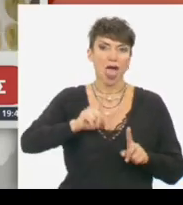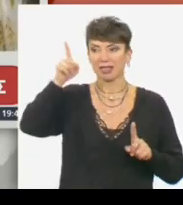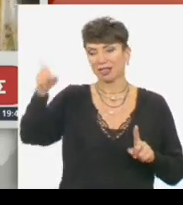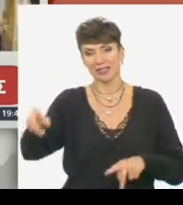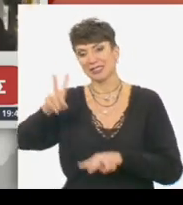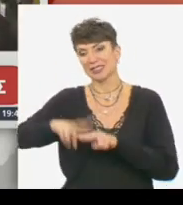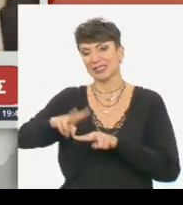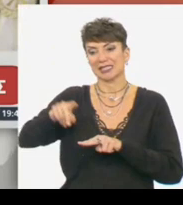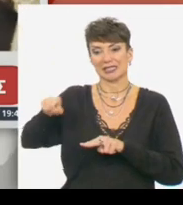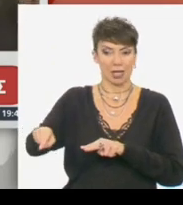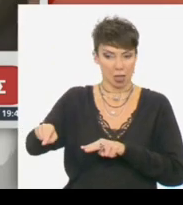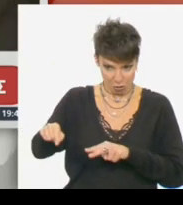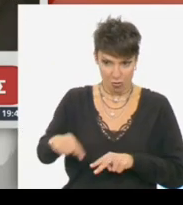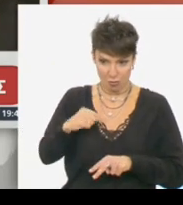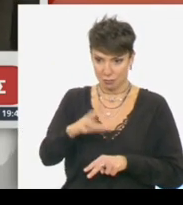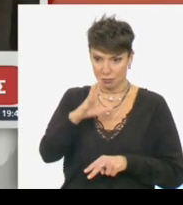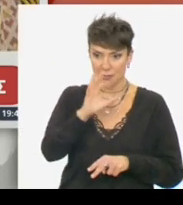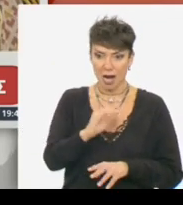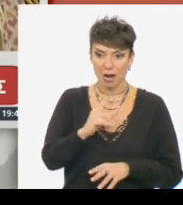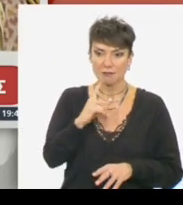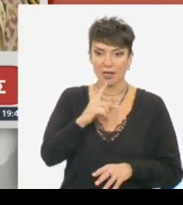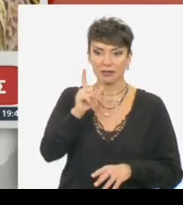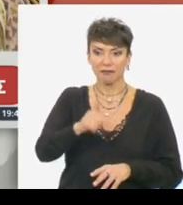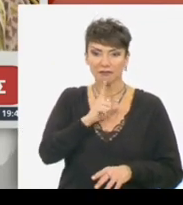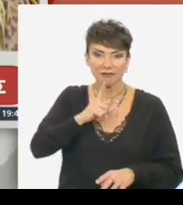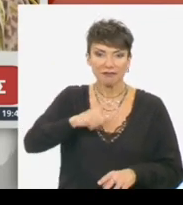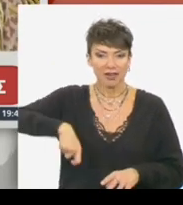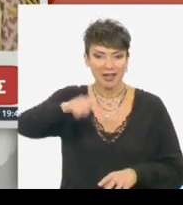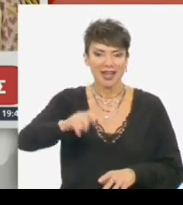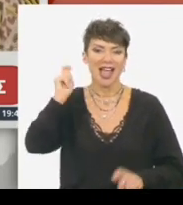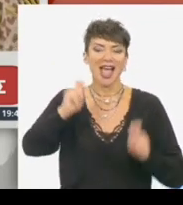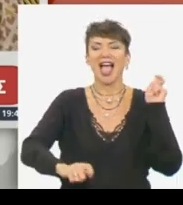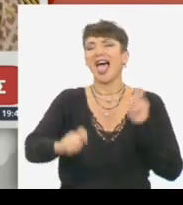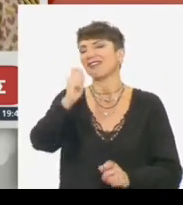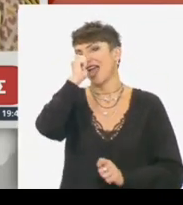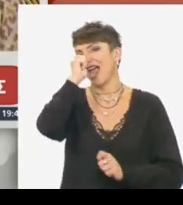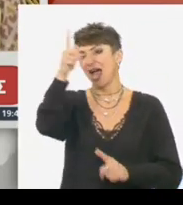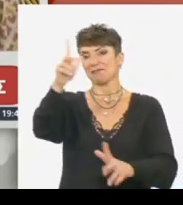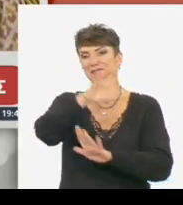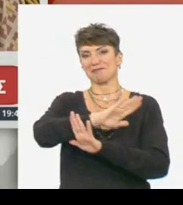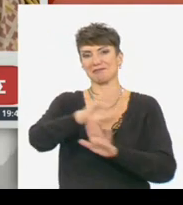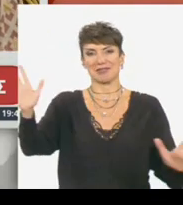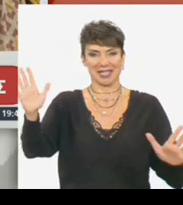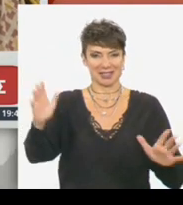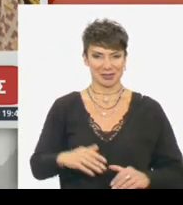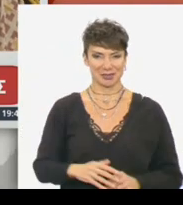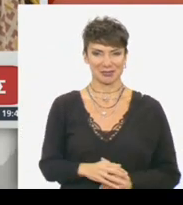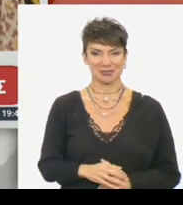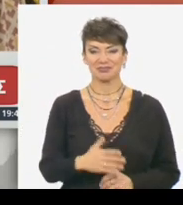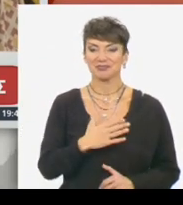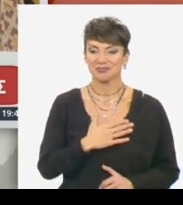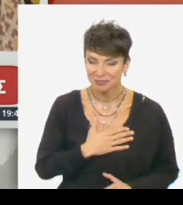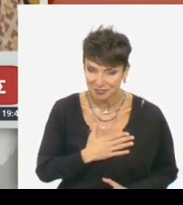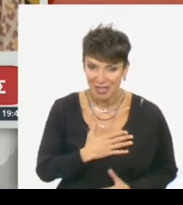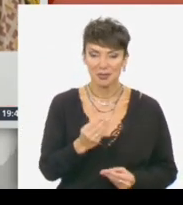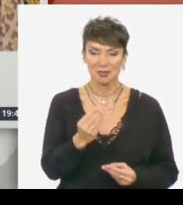Ιεροσόλυμα πέρασε από χίλια μύρια κύματα ο ναός, τελικά όμως μια μεγάλη μέρα για την ελληνοορθόδοξη εκκλησία, Αντώνη. Πράγματι,